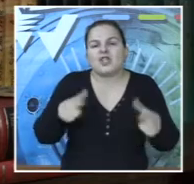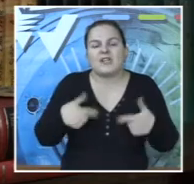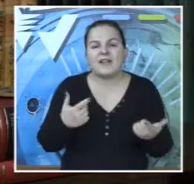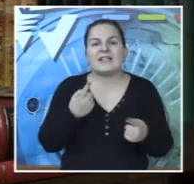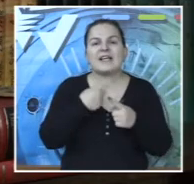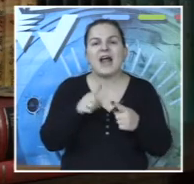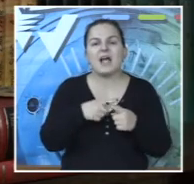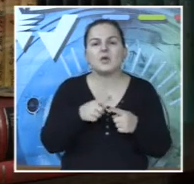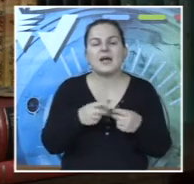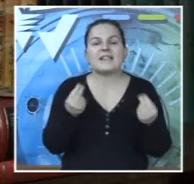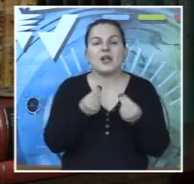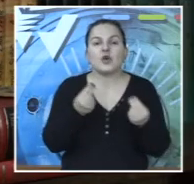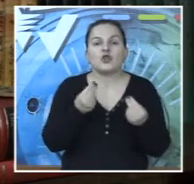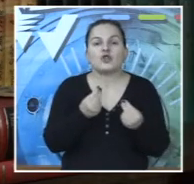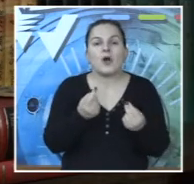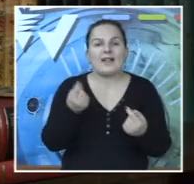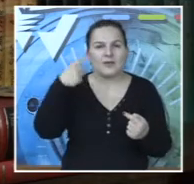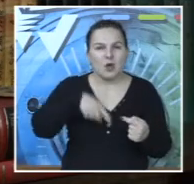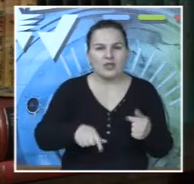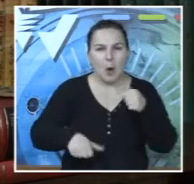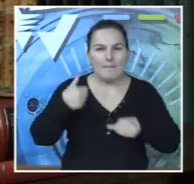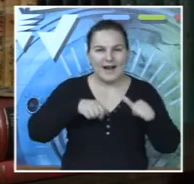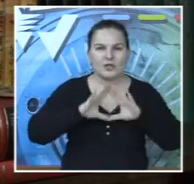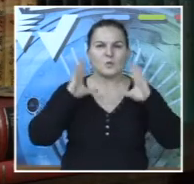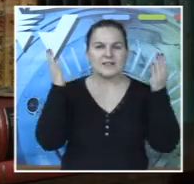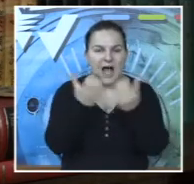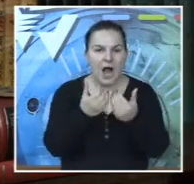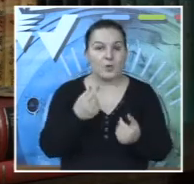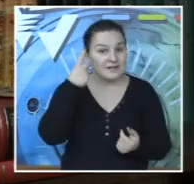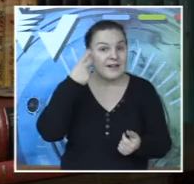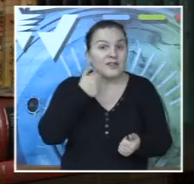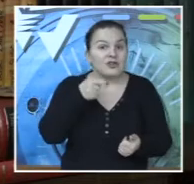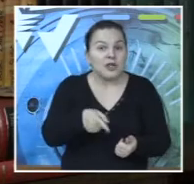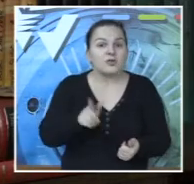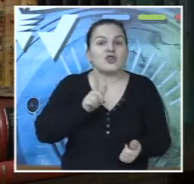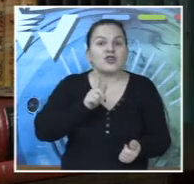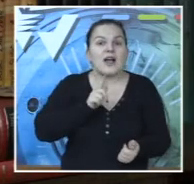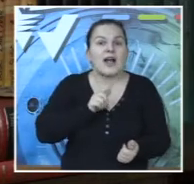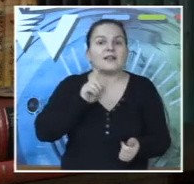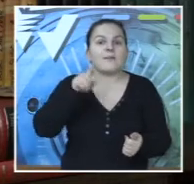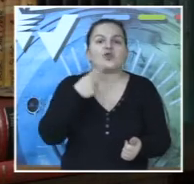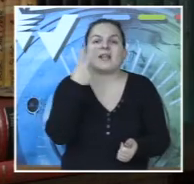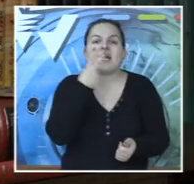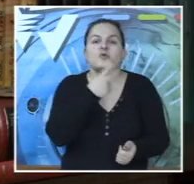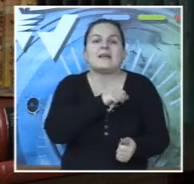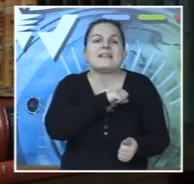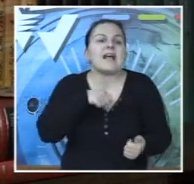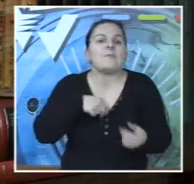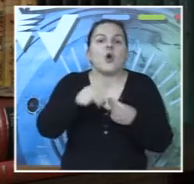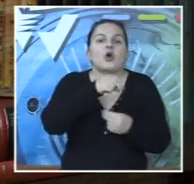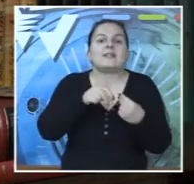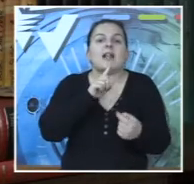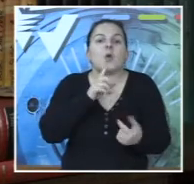bilo preživjeti iz razloga što siđete pred operacijom u salu, znate i onda čekate, to može